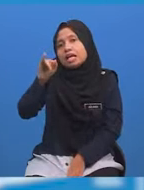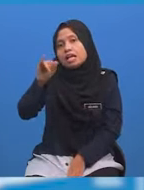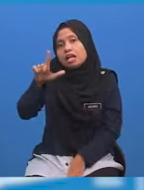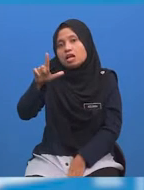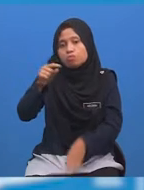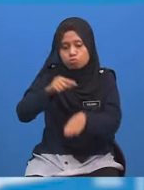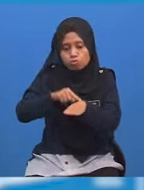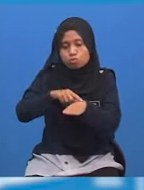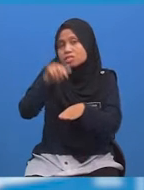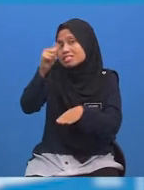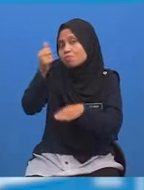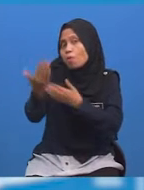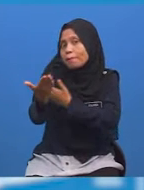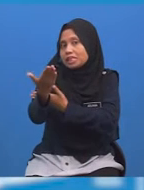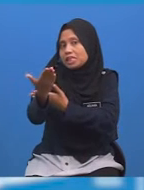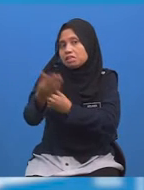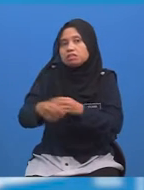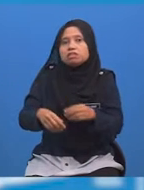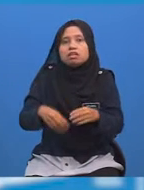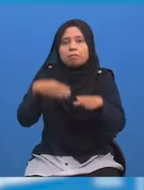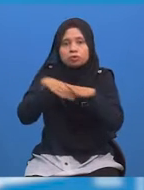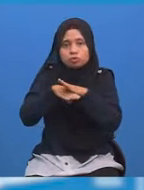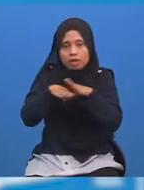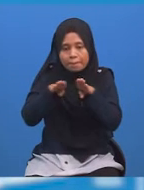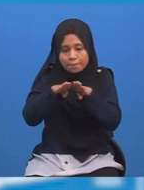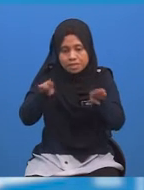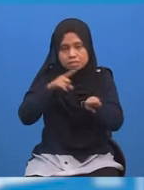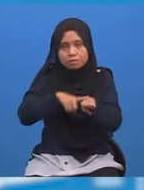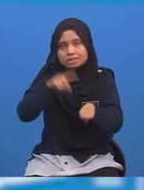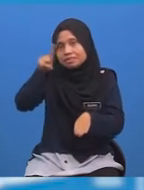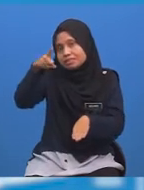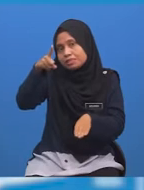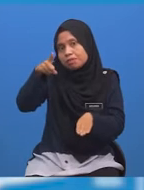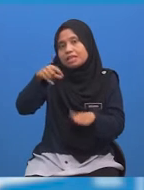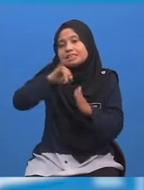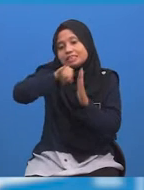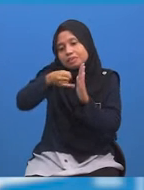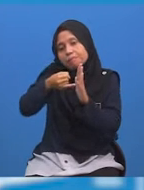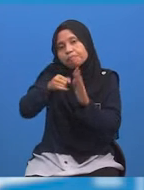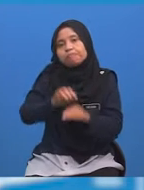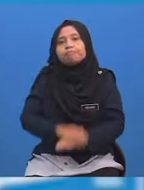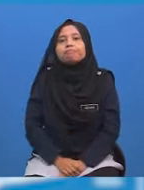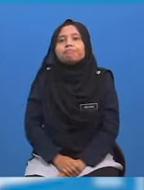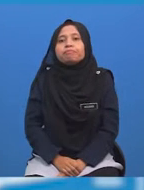pagi Masukkan Masukkan beza masa iaitu Masukkan masa